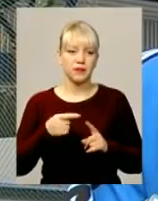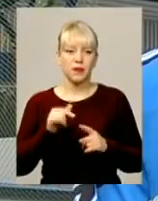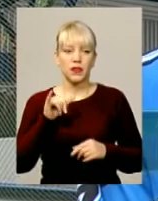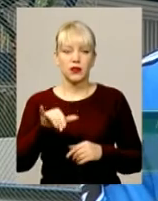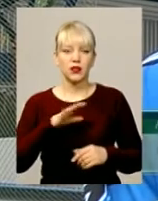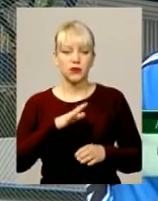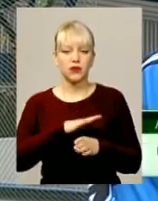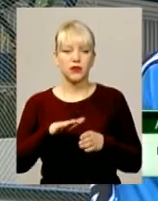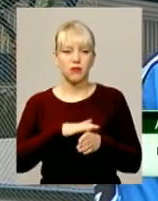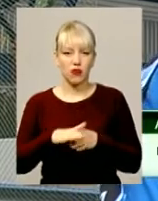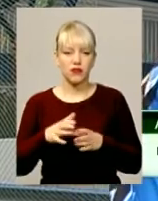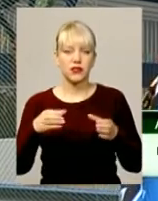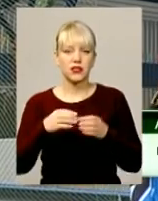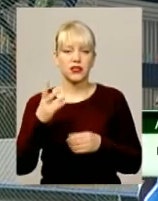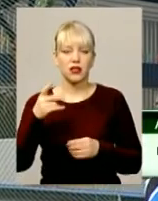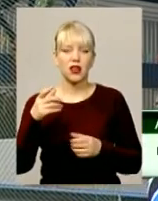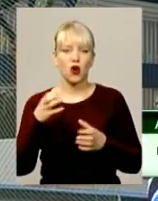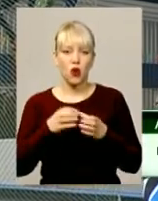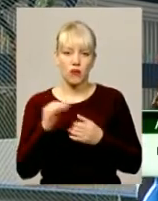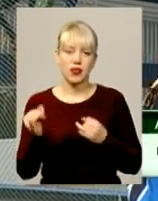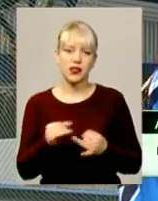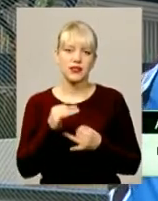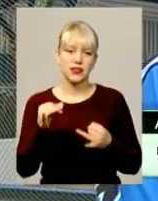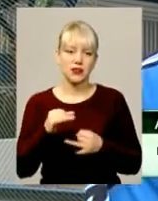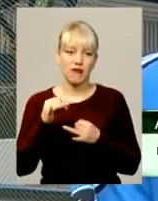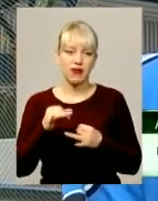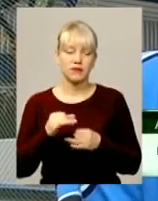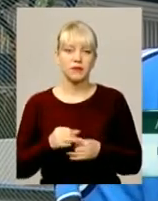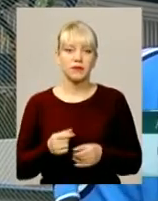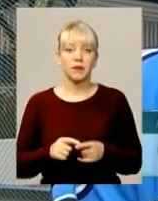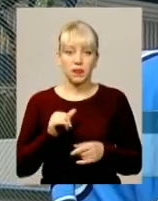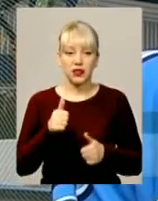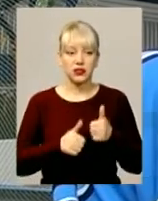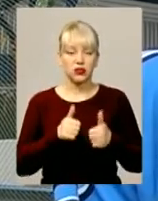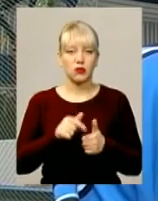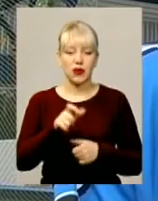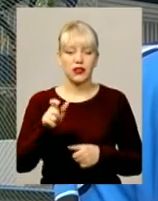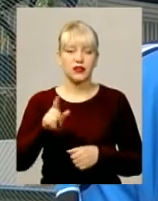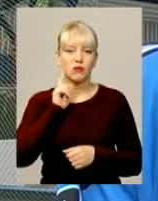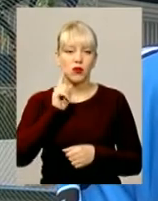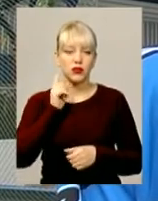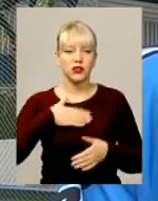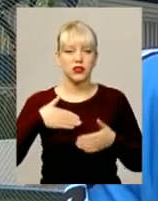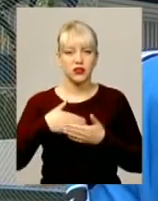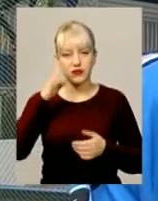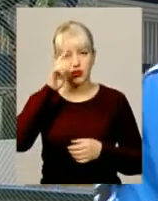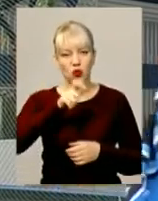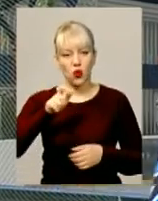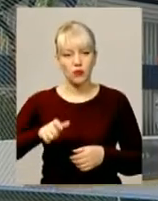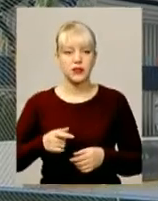неповний склад, але, в принципі, команда доволі таки цікава. Суперники молоді, активні хлопці. Ну,